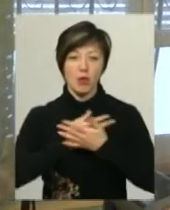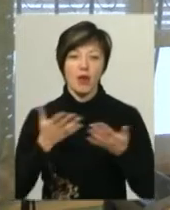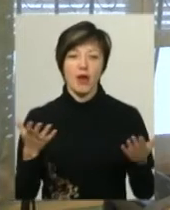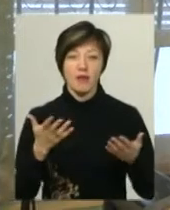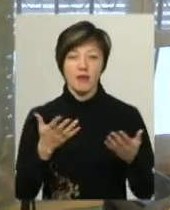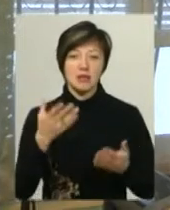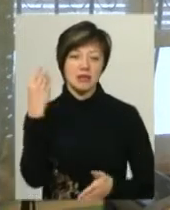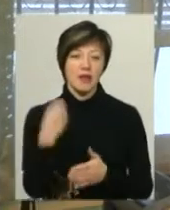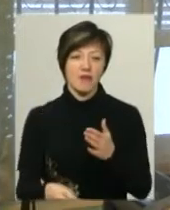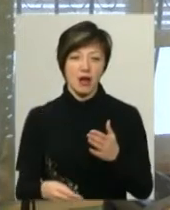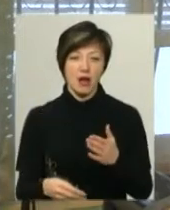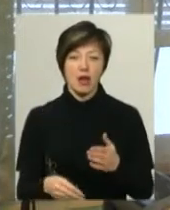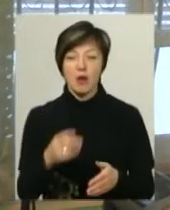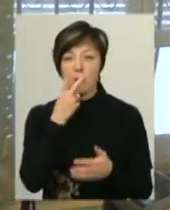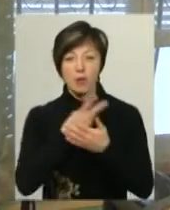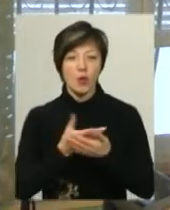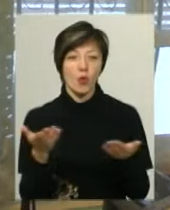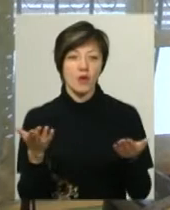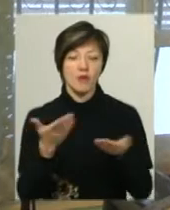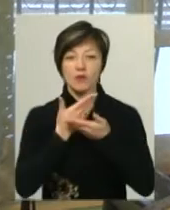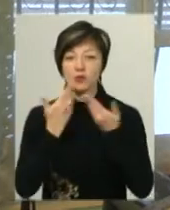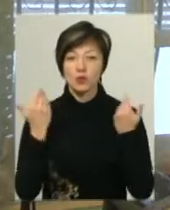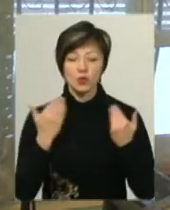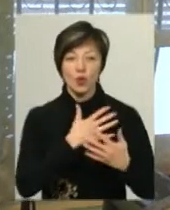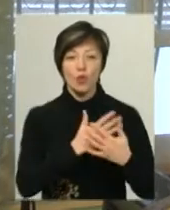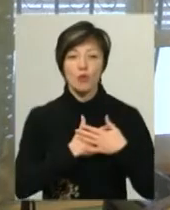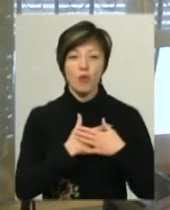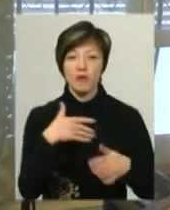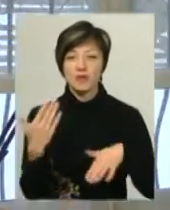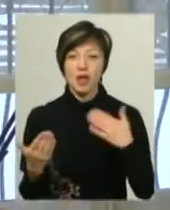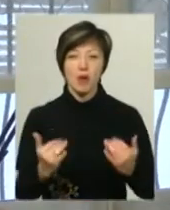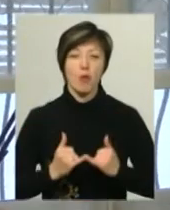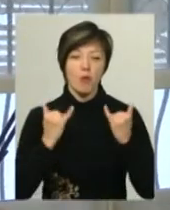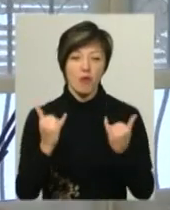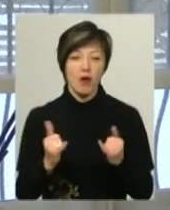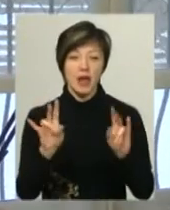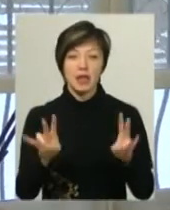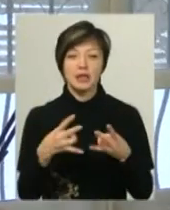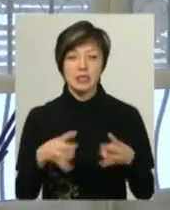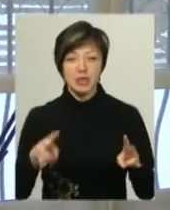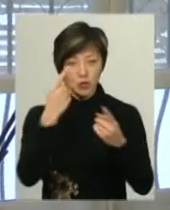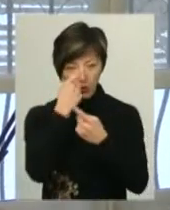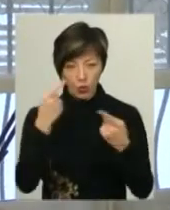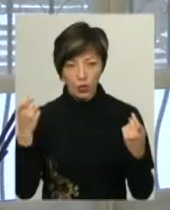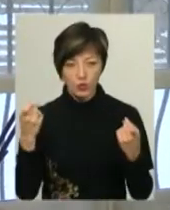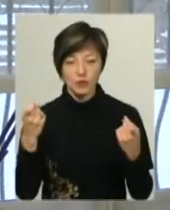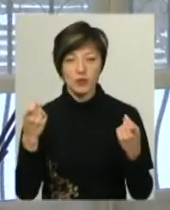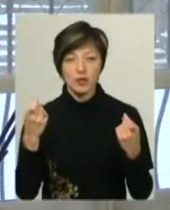зневаги, від прояву відсутності любові і взаємоповаги. Не слід оголошувати